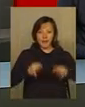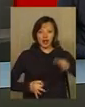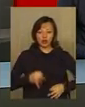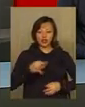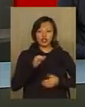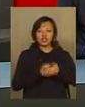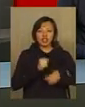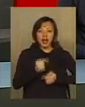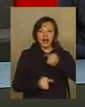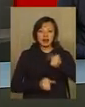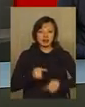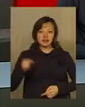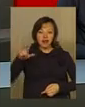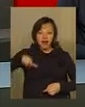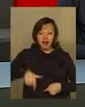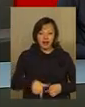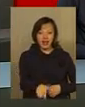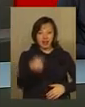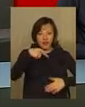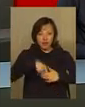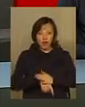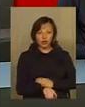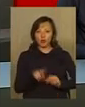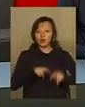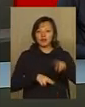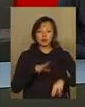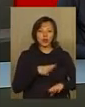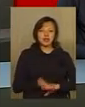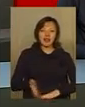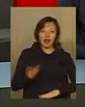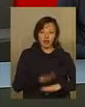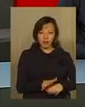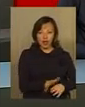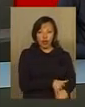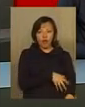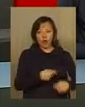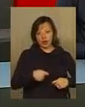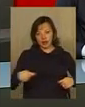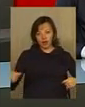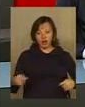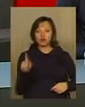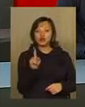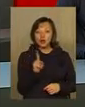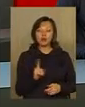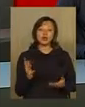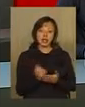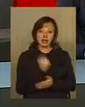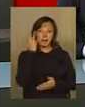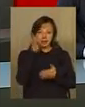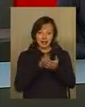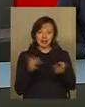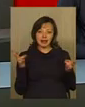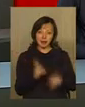Через кар'єри та водні артерії будівництво підземного газопроводу було складним і довготривалим. Втім, щоб досягти мети,